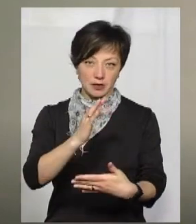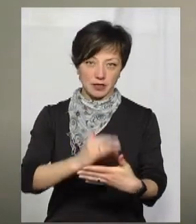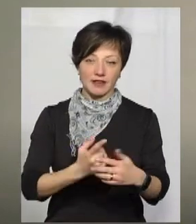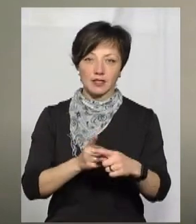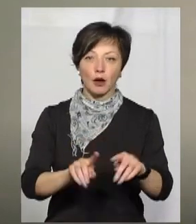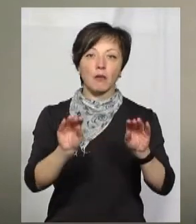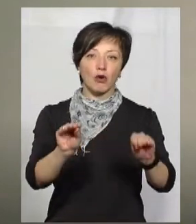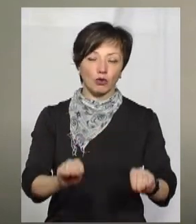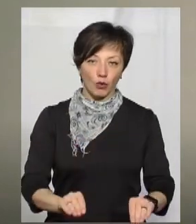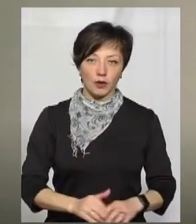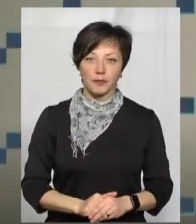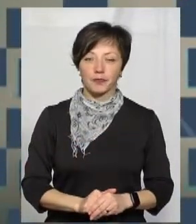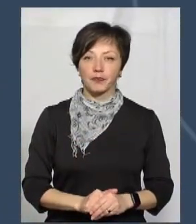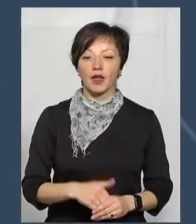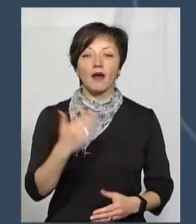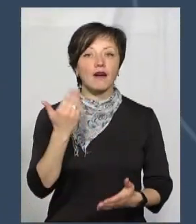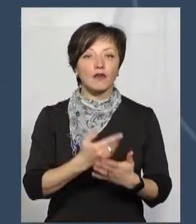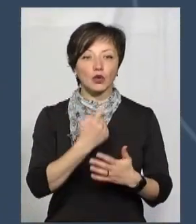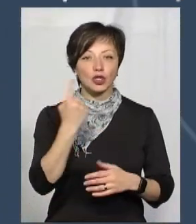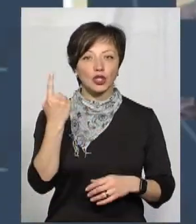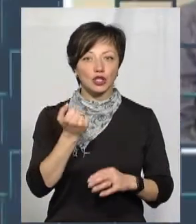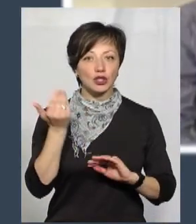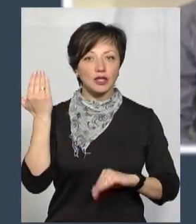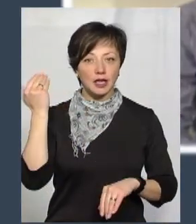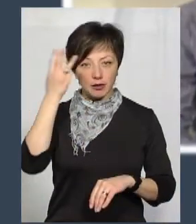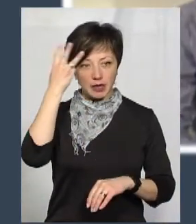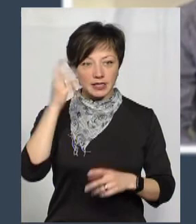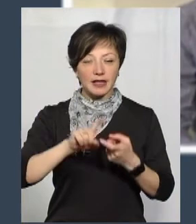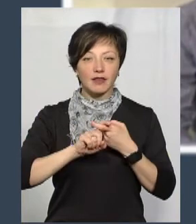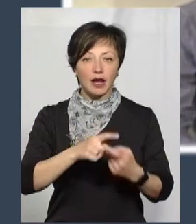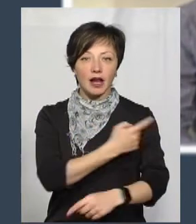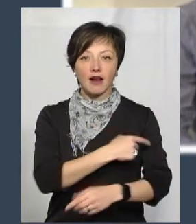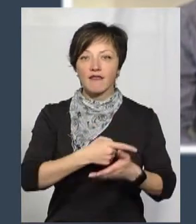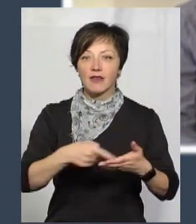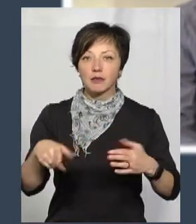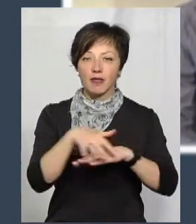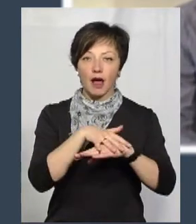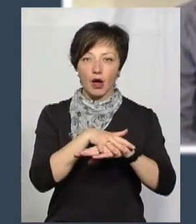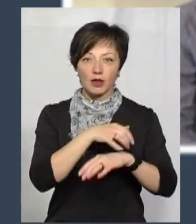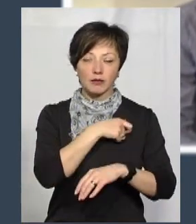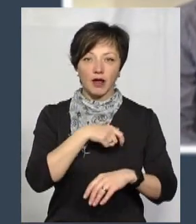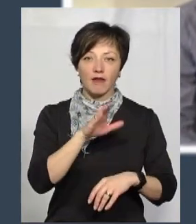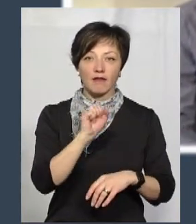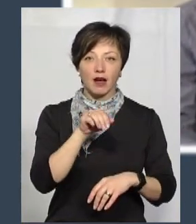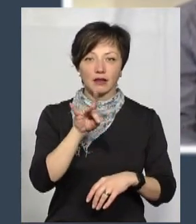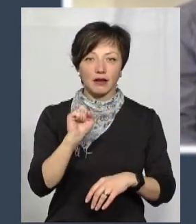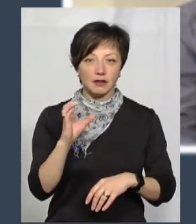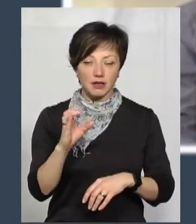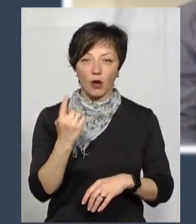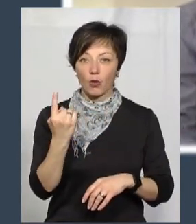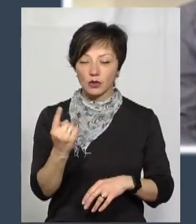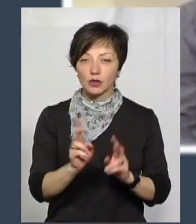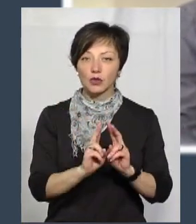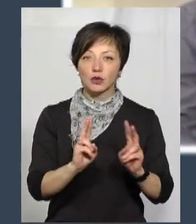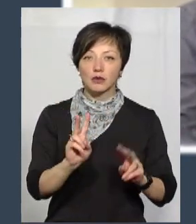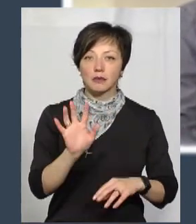протоколах. Тиждень тому із Хмельницької інфекційної лікарні виписали народного депутата Володимира Ватраста. Він якраз один